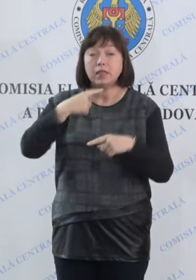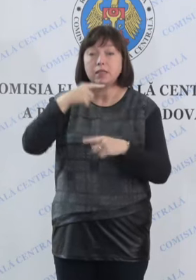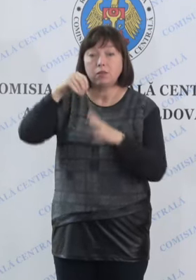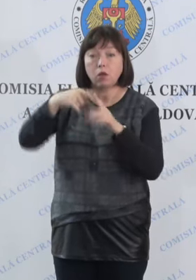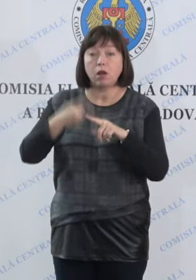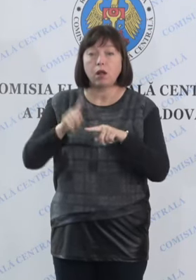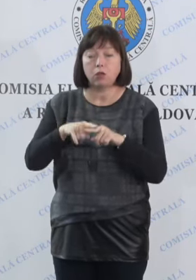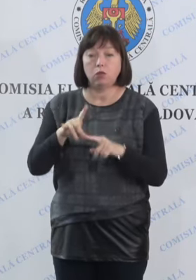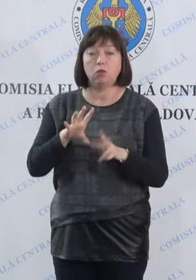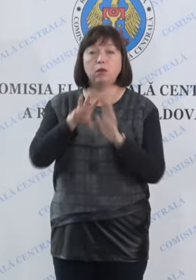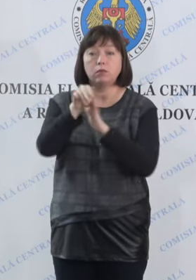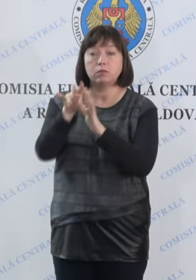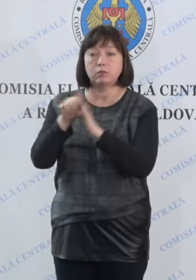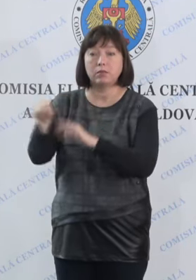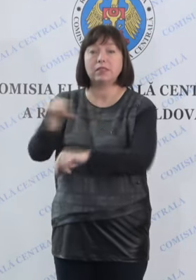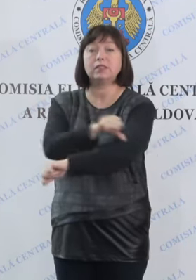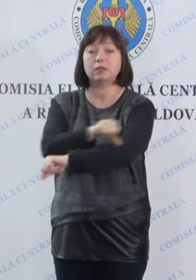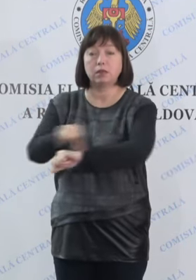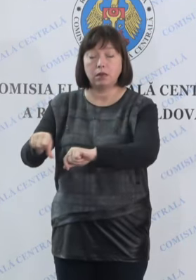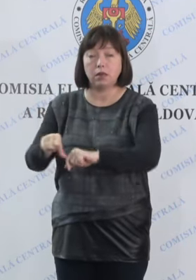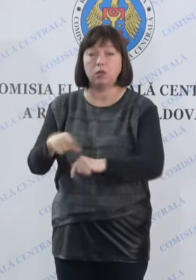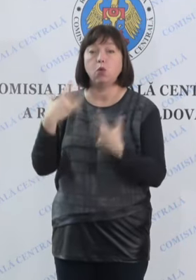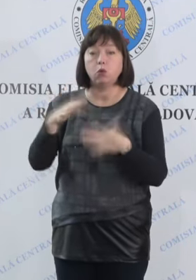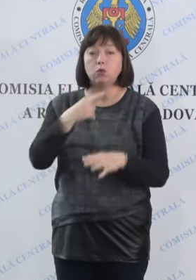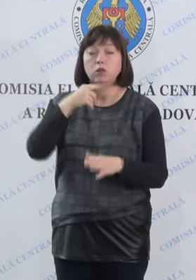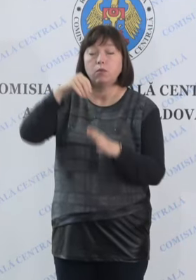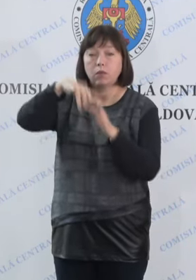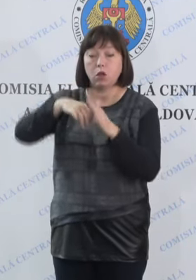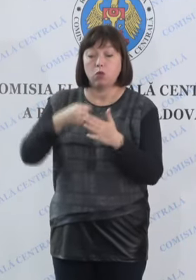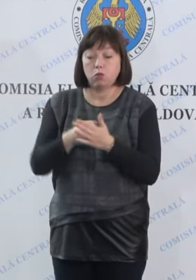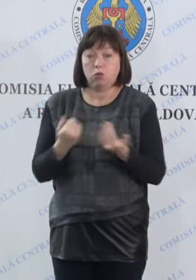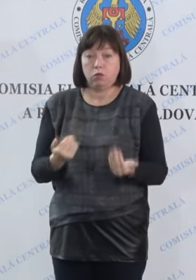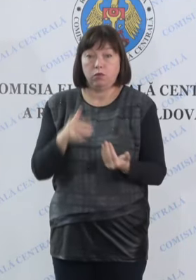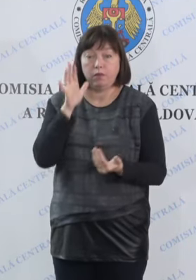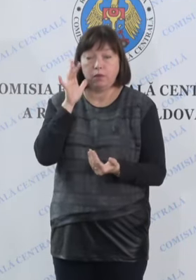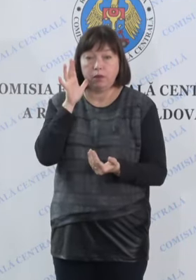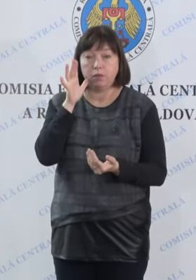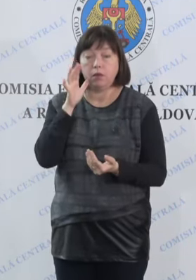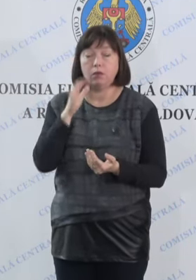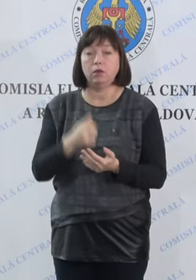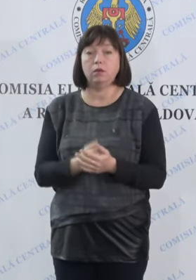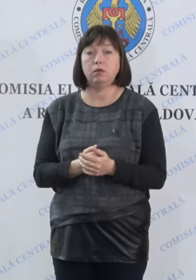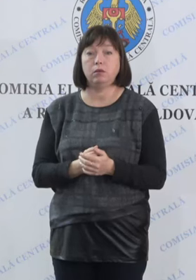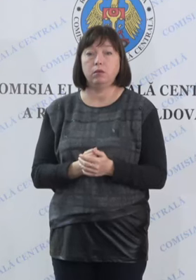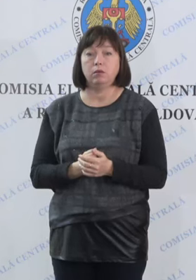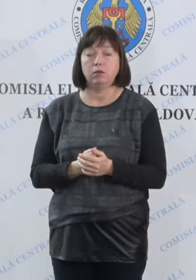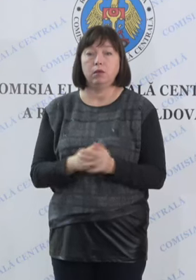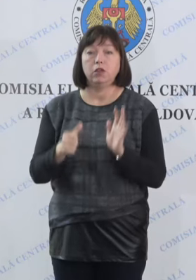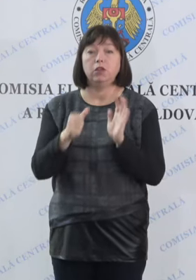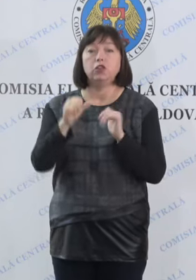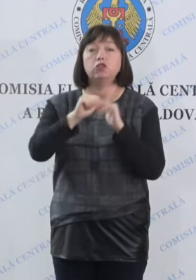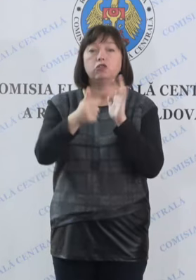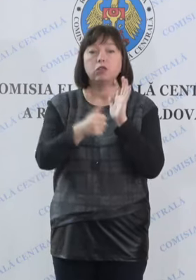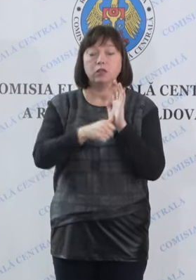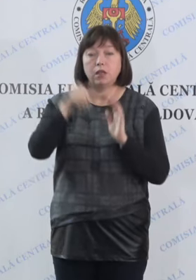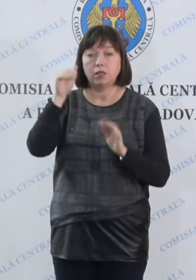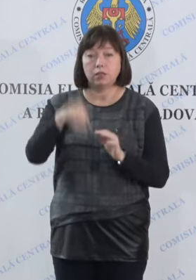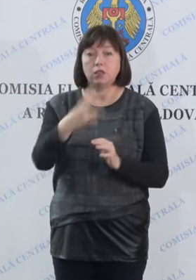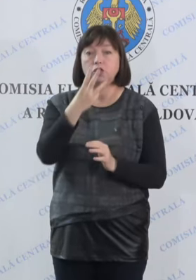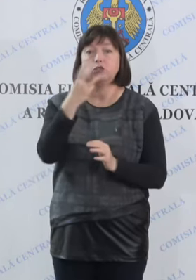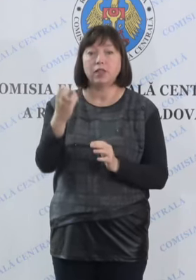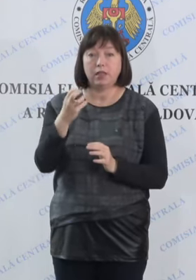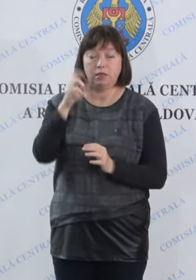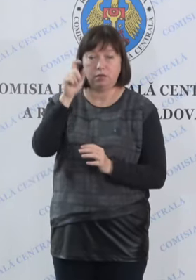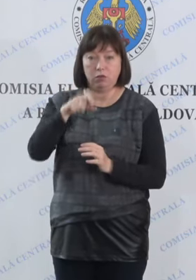organizate în afara țării, au votat până la această oră 16.300